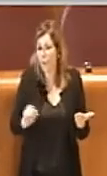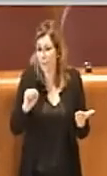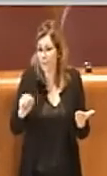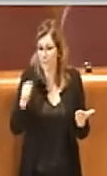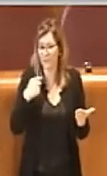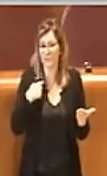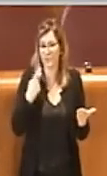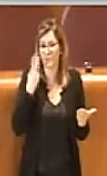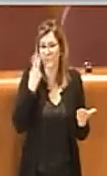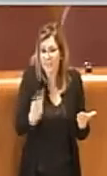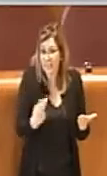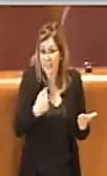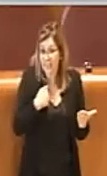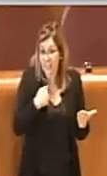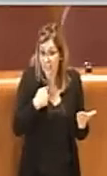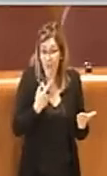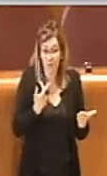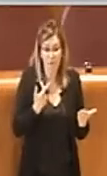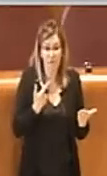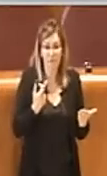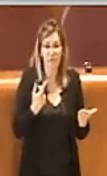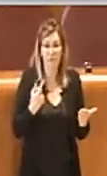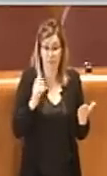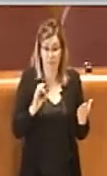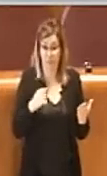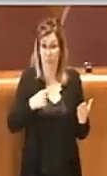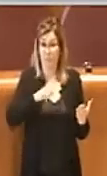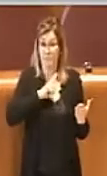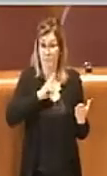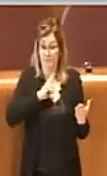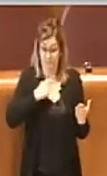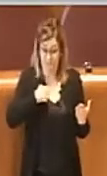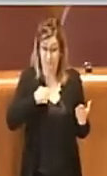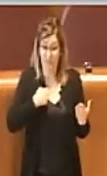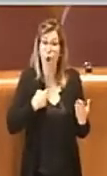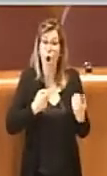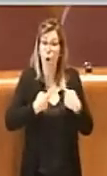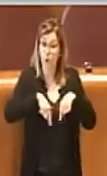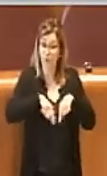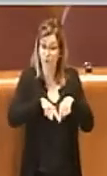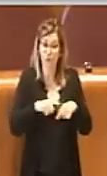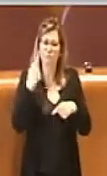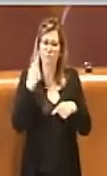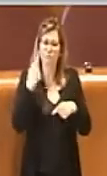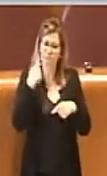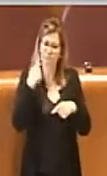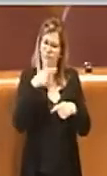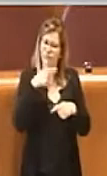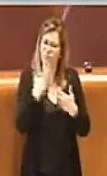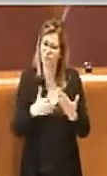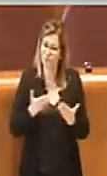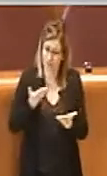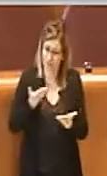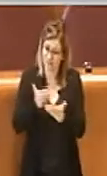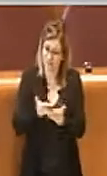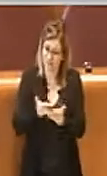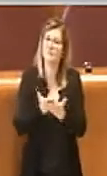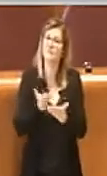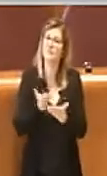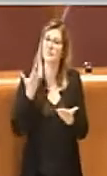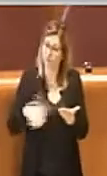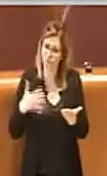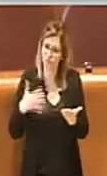indagare io durante la mia commissione, queste attività sono già state poste in essere o meglio si stanno già